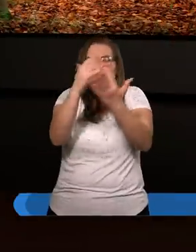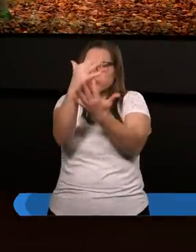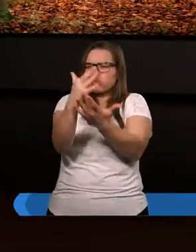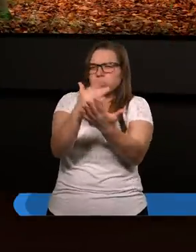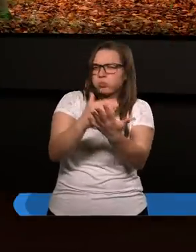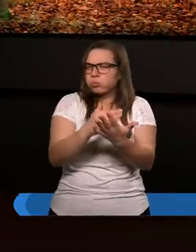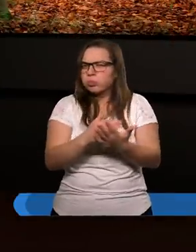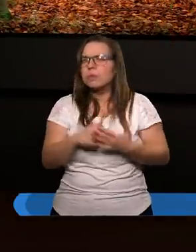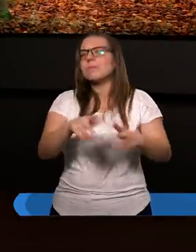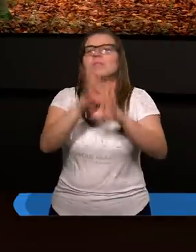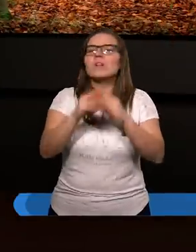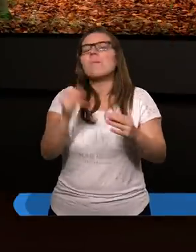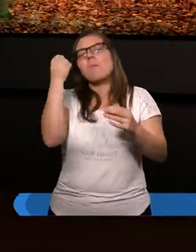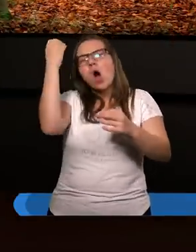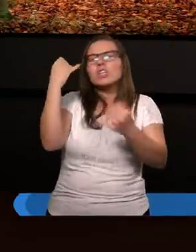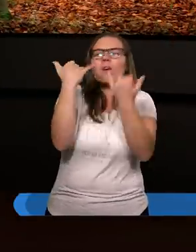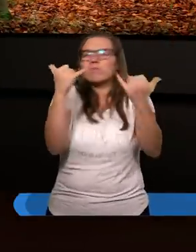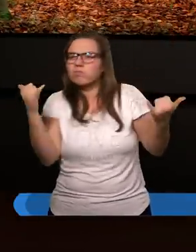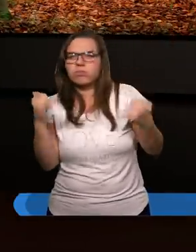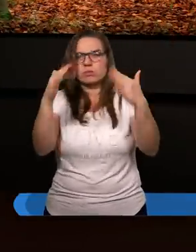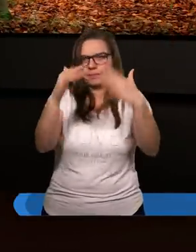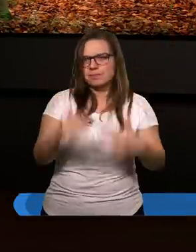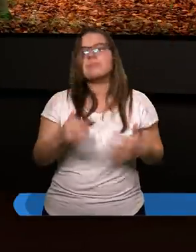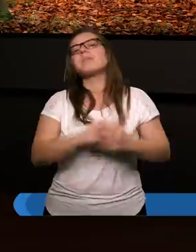pięcioksiąg mojżeszowy i tak dalej.